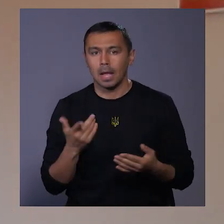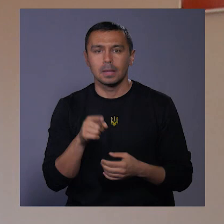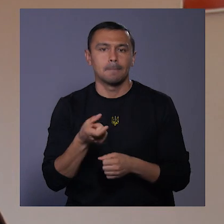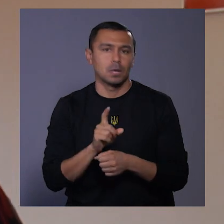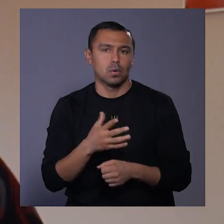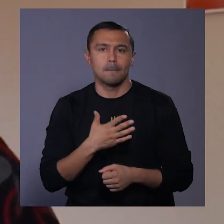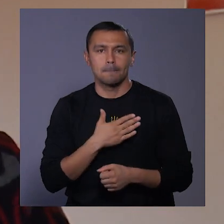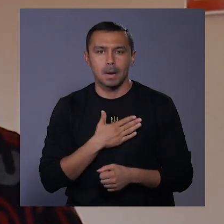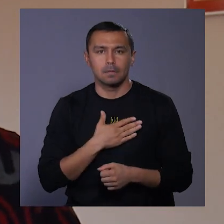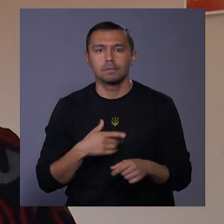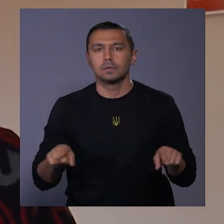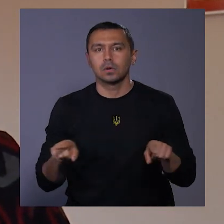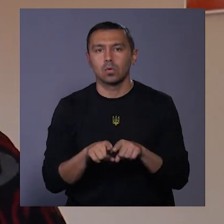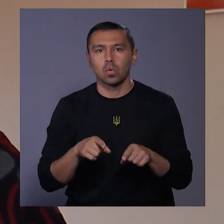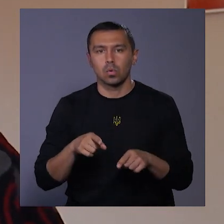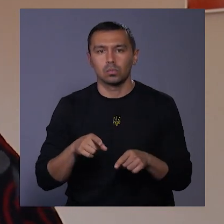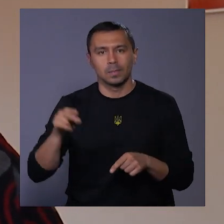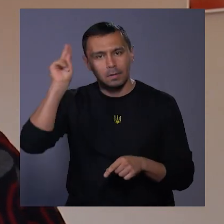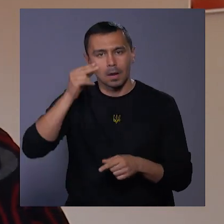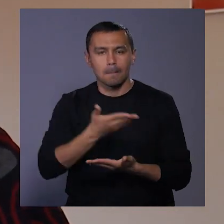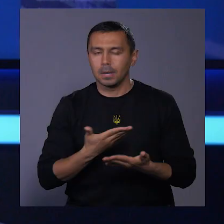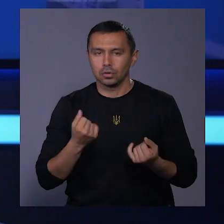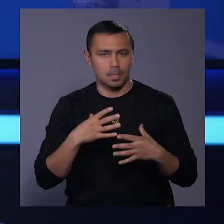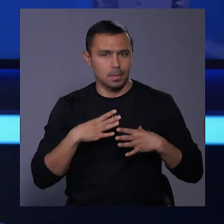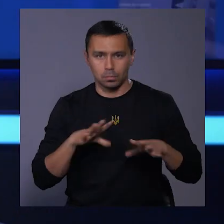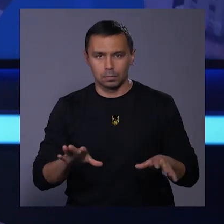в такого курсу ми ще ніколи не мали.